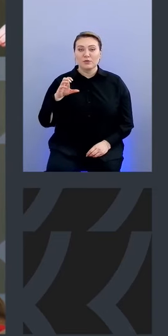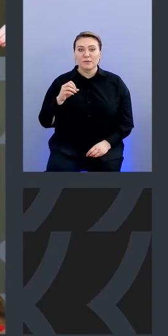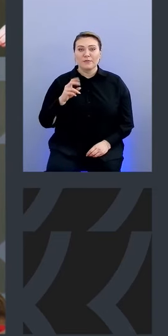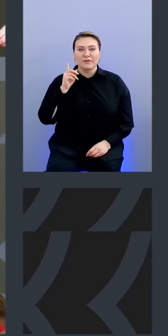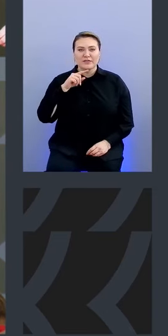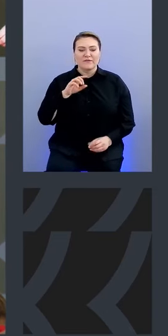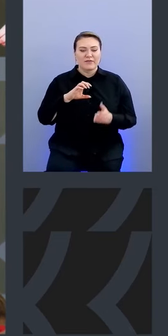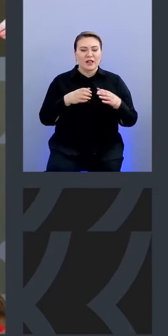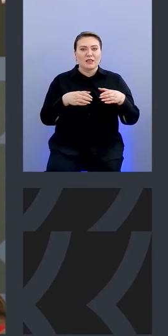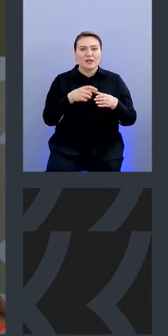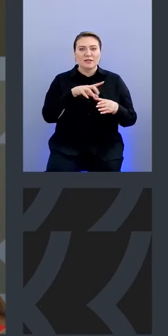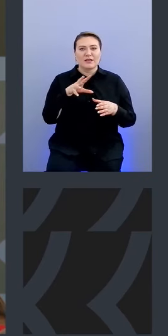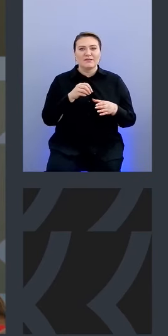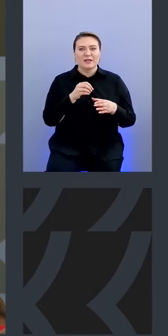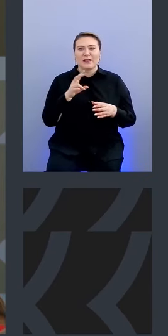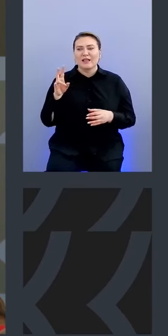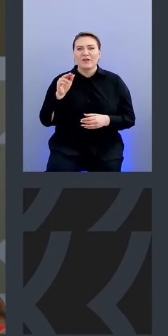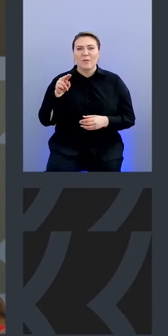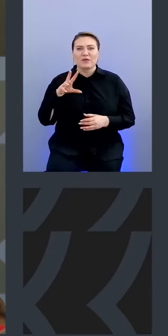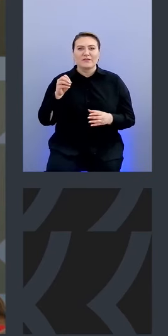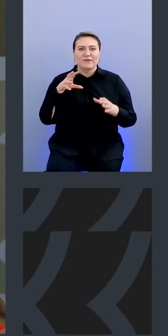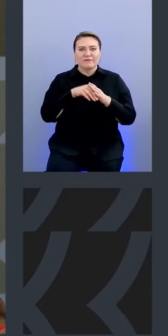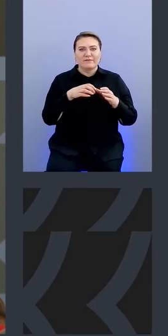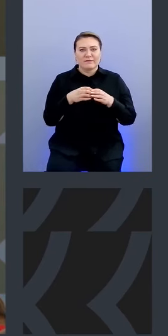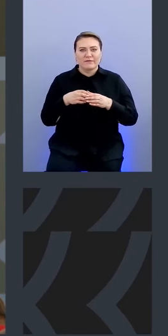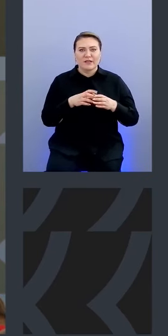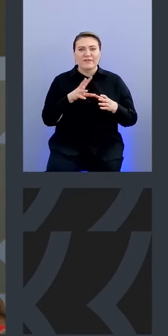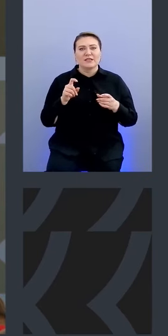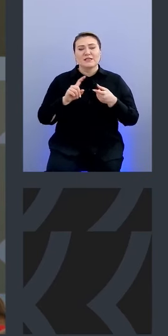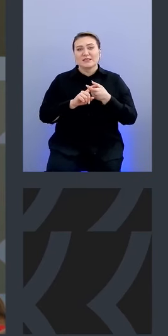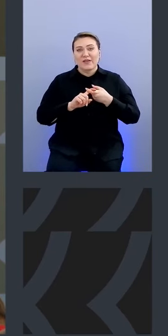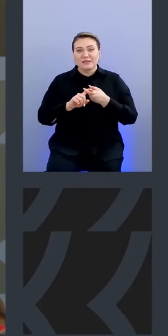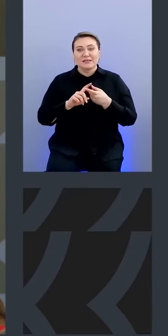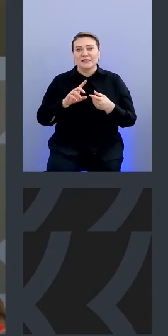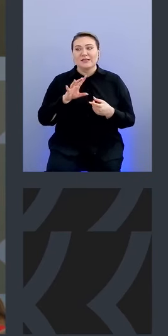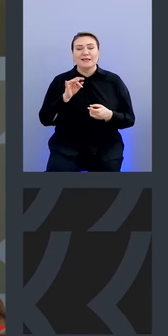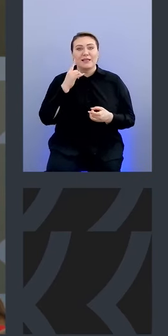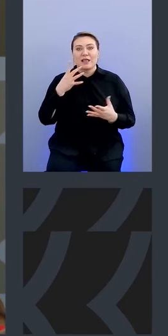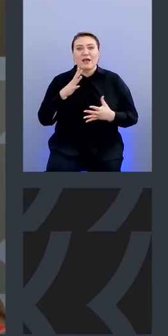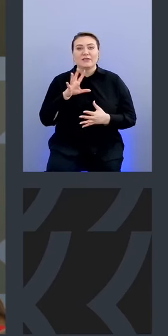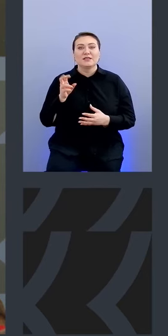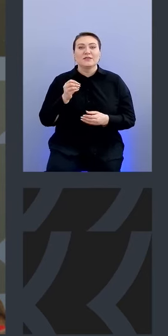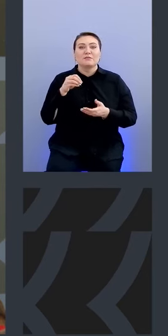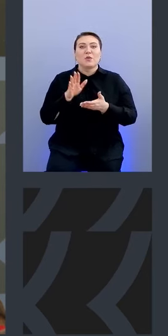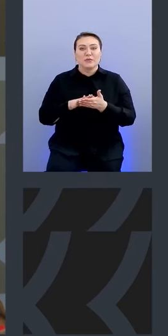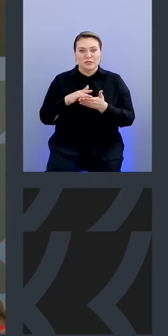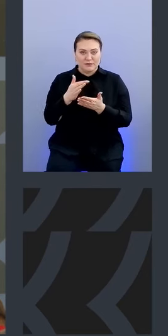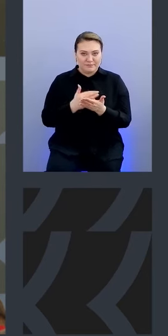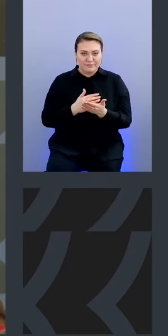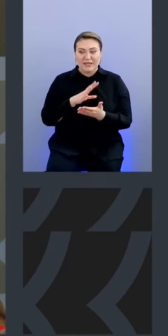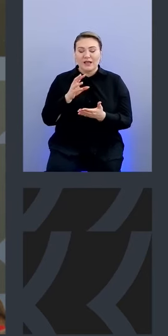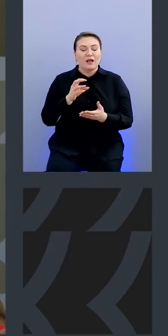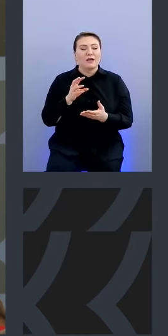в кластере да то есть вот все все на тварь полисе должно они там все сетевые связанности они явно прописаны и вот все эти сетевые